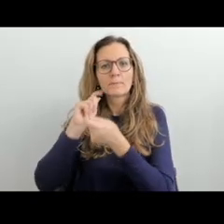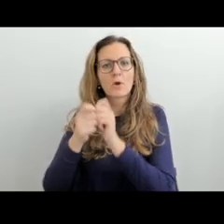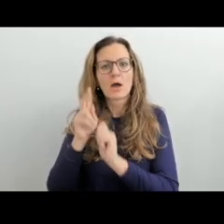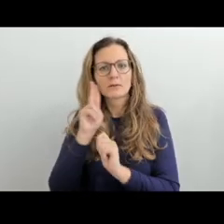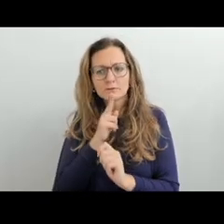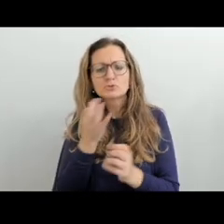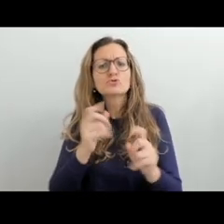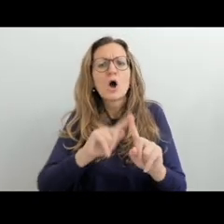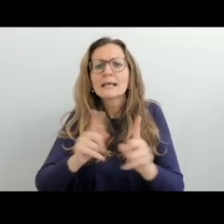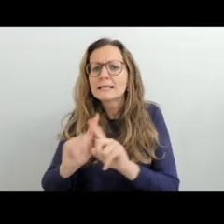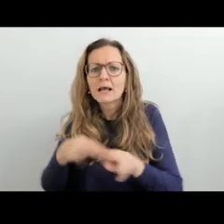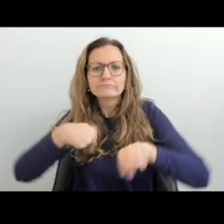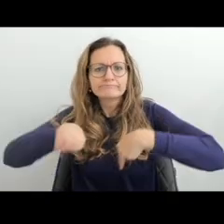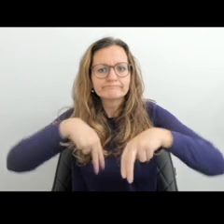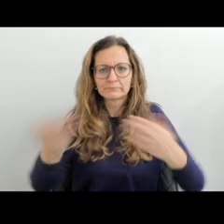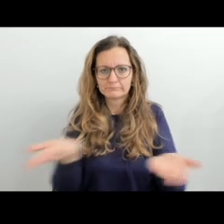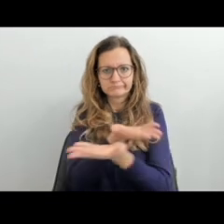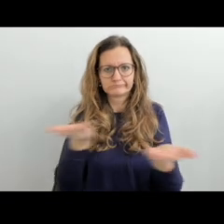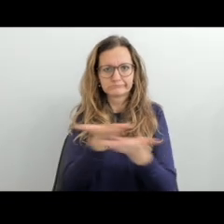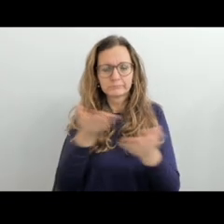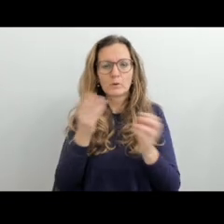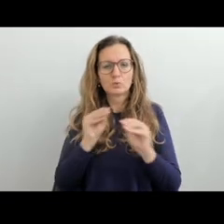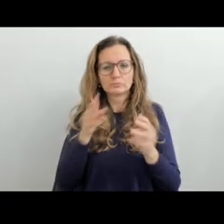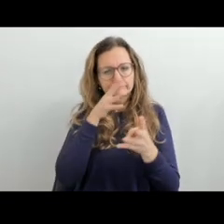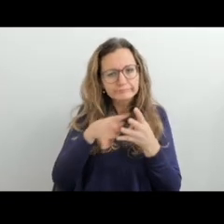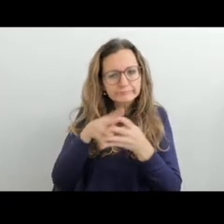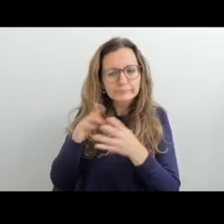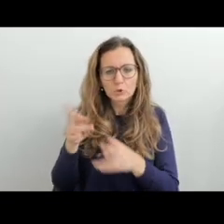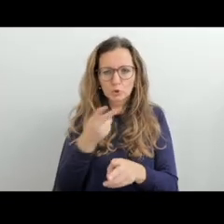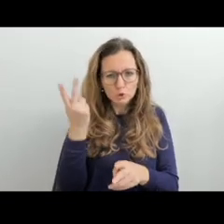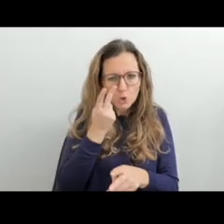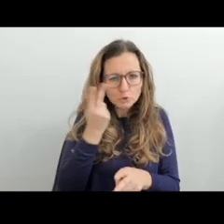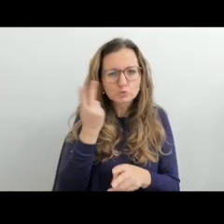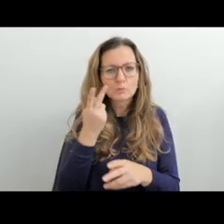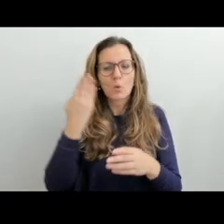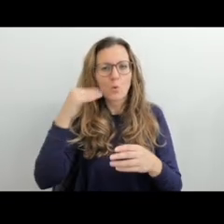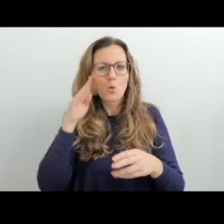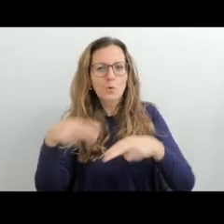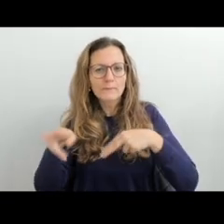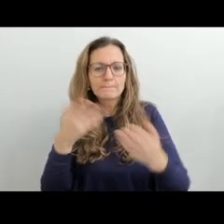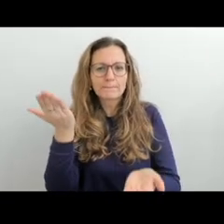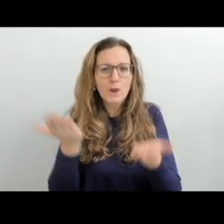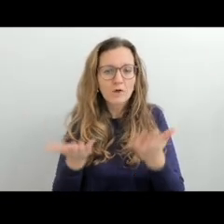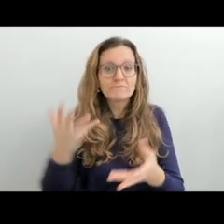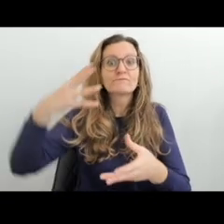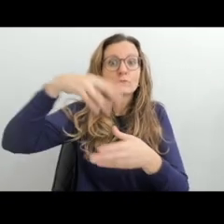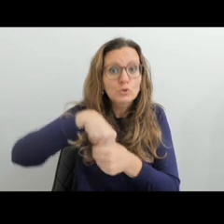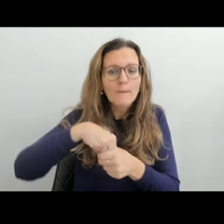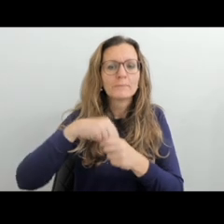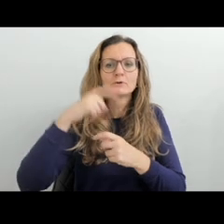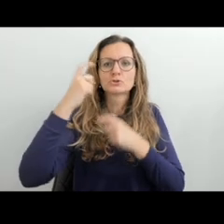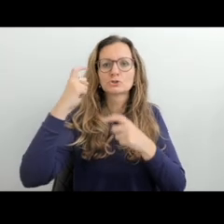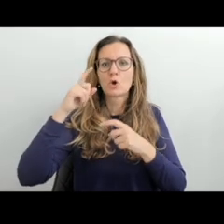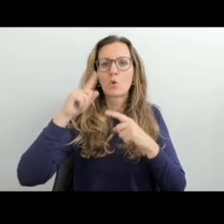procvičuje interakce. A zároveň žáci, vzhledem k tomu, že porovnávají klasickou verzi pohádky a verzi